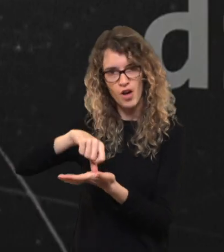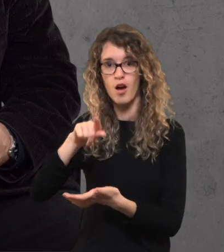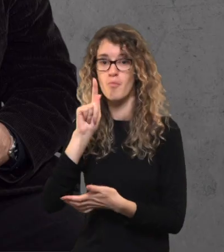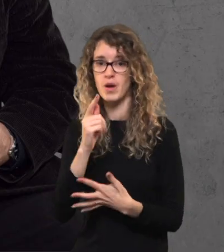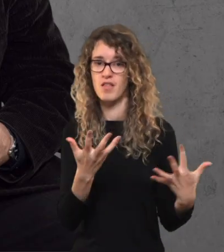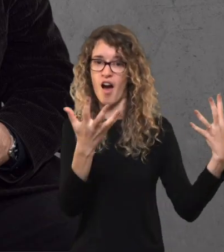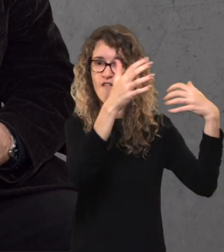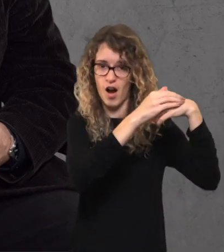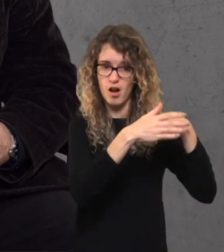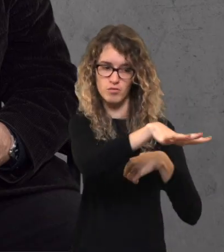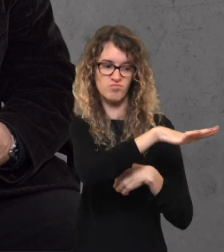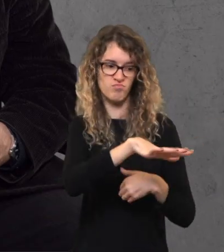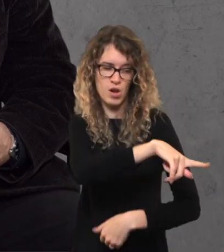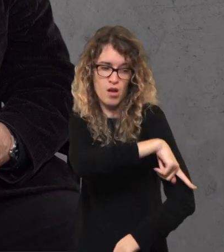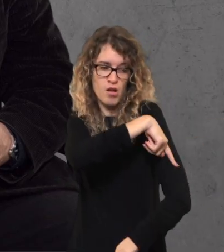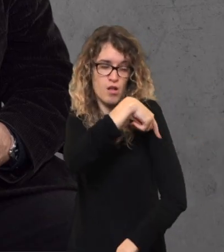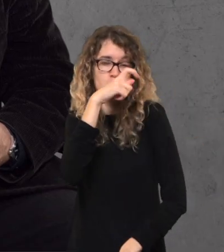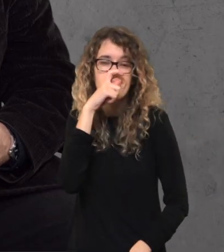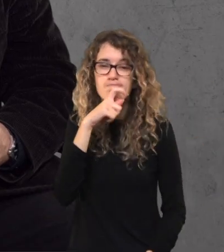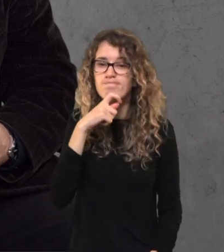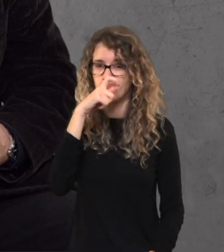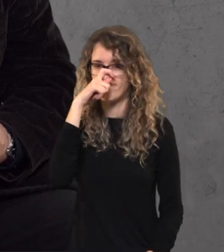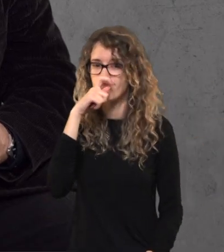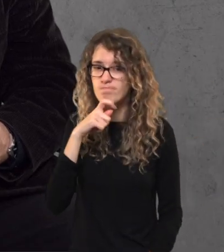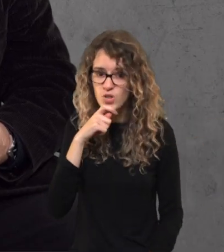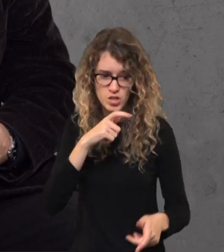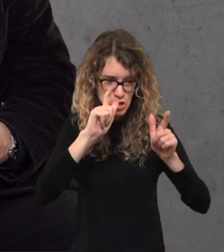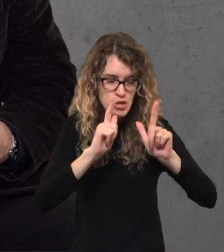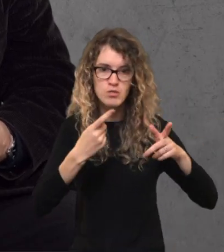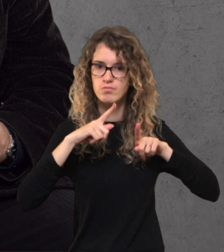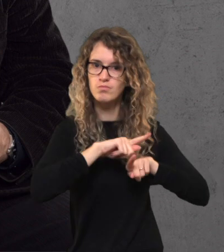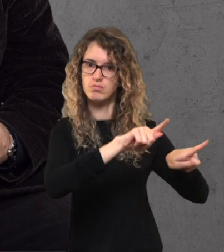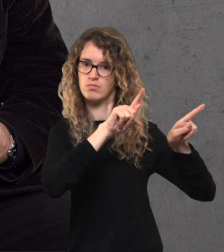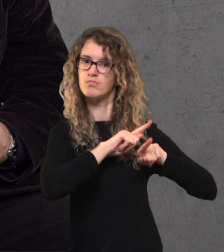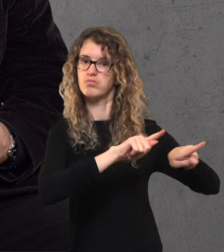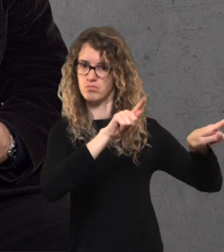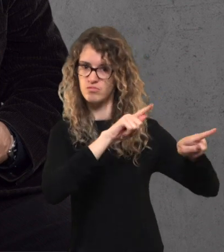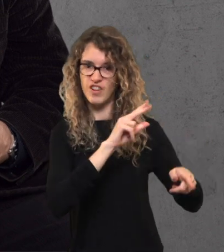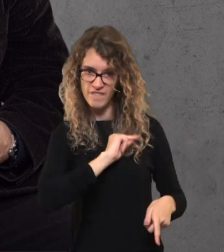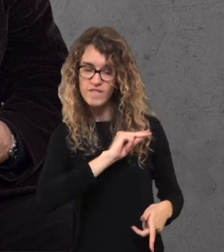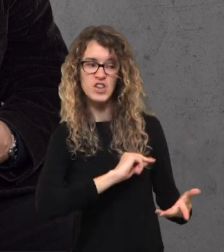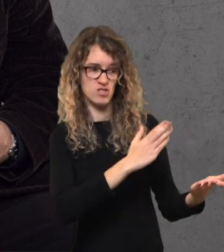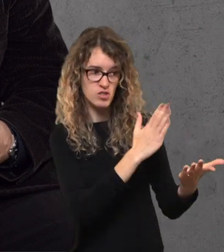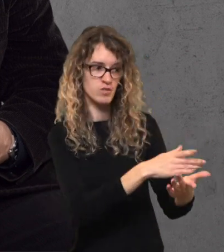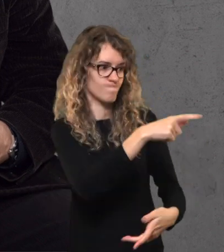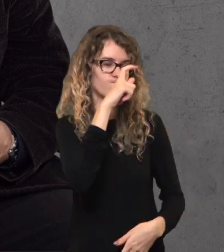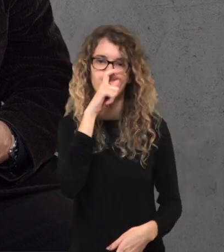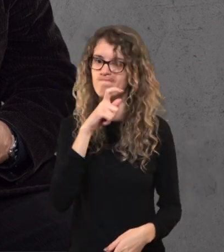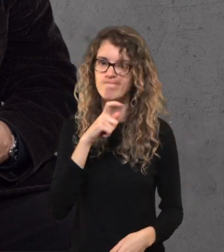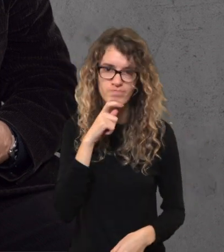kare, bet, pažiūrėjau, vakarų pasaulis ilgą laiką nesuprato, kad jisai yra apdorojamas šitos